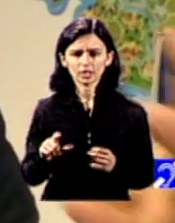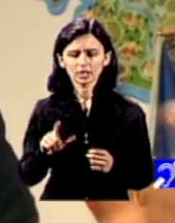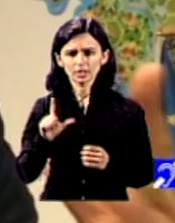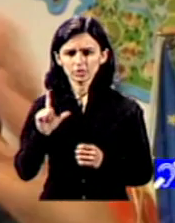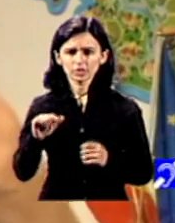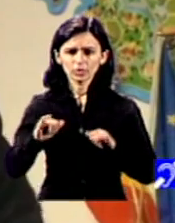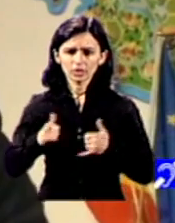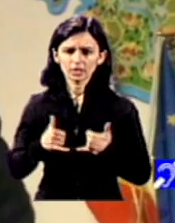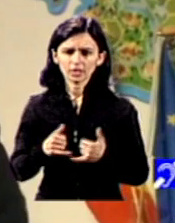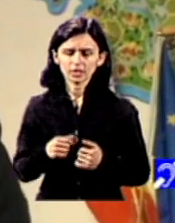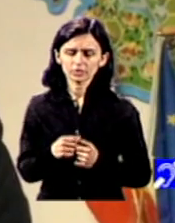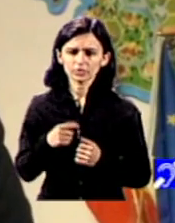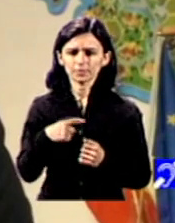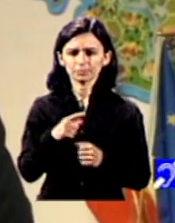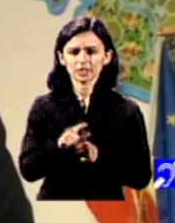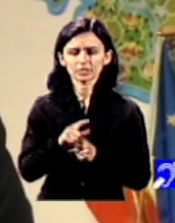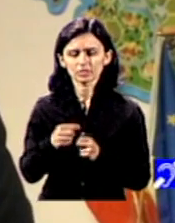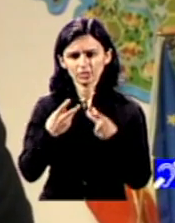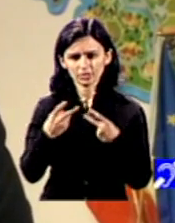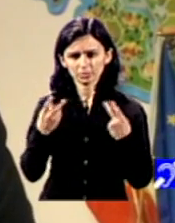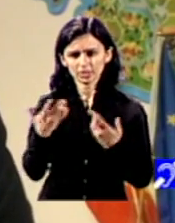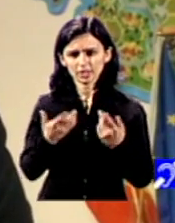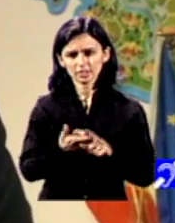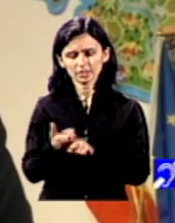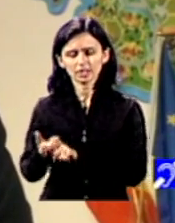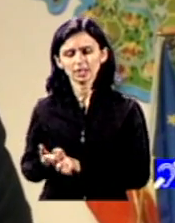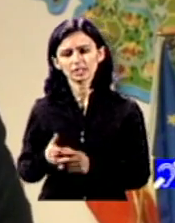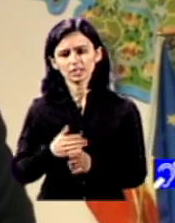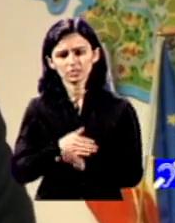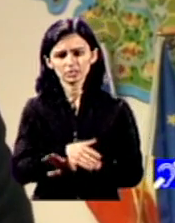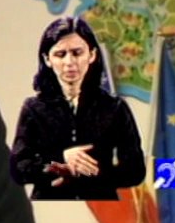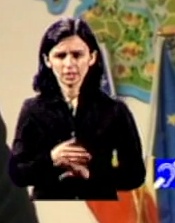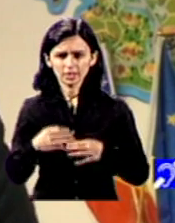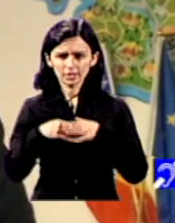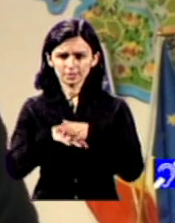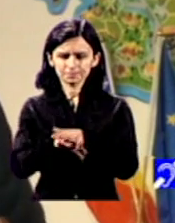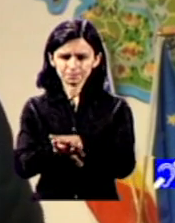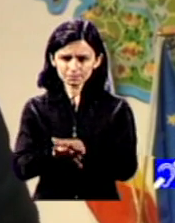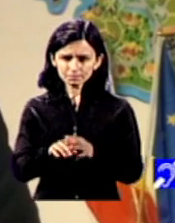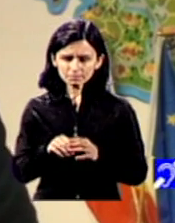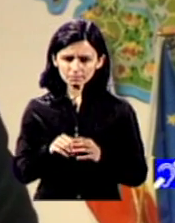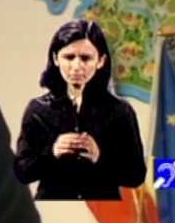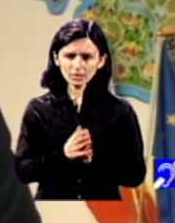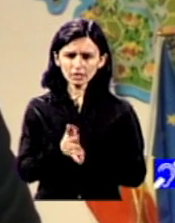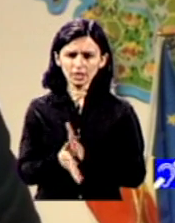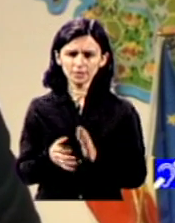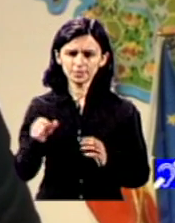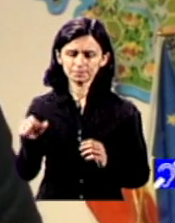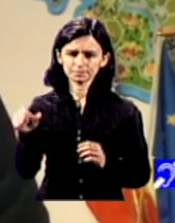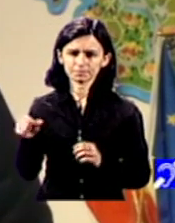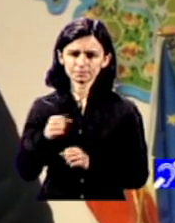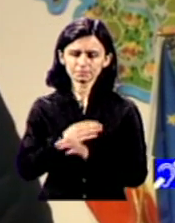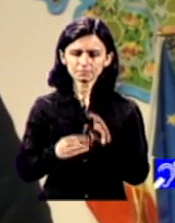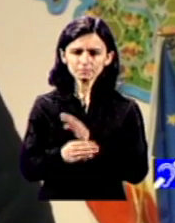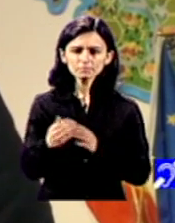ai un narrativ foarte important care ține de accesibilitate și de implicarea persoanele cu dizabilități în societate și cu toate